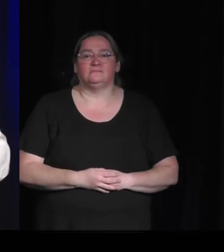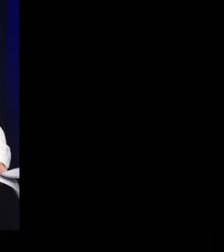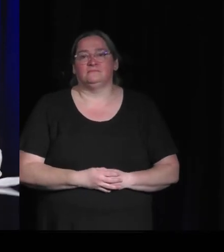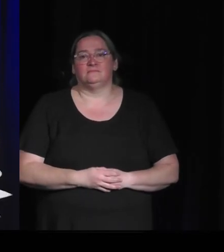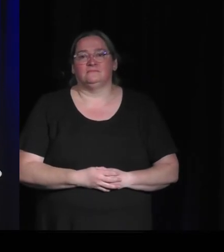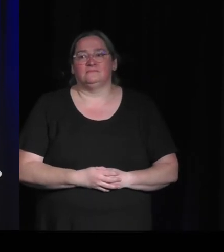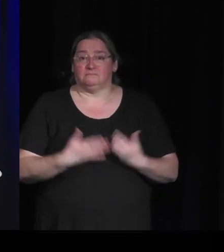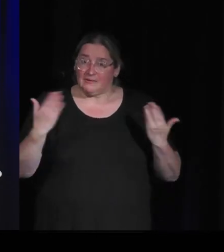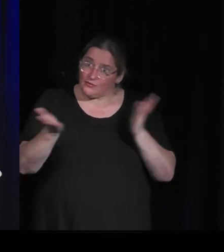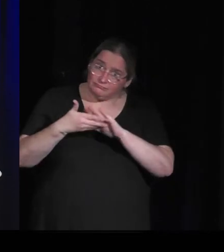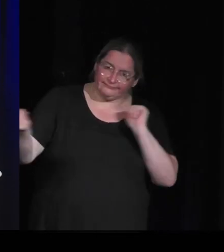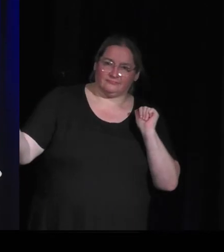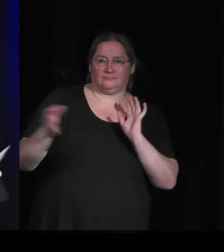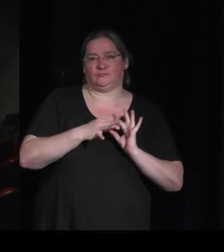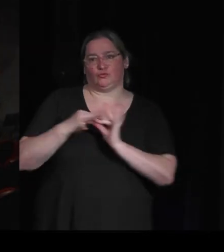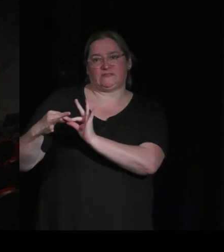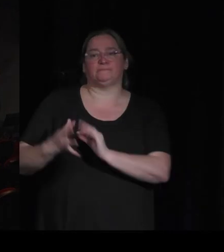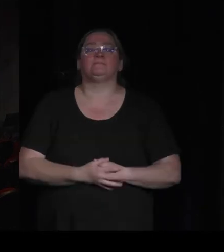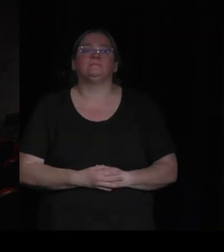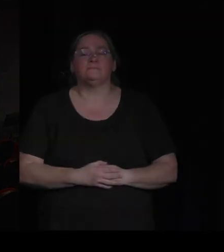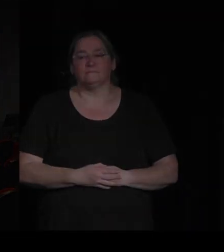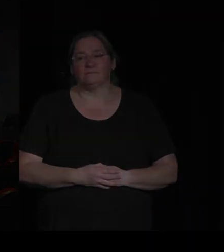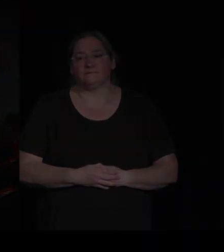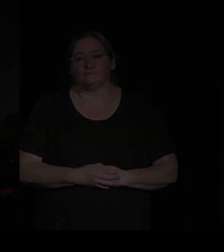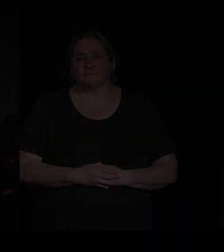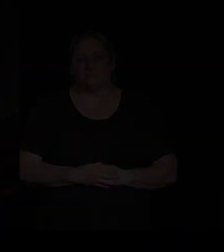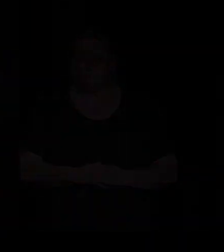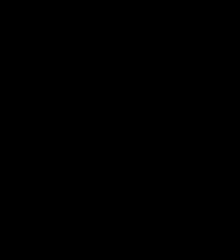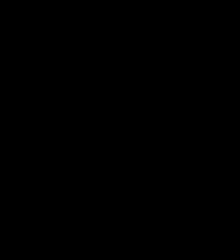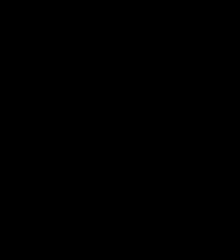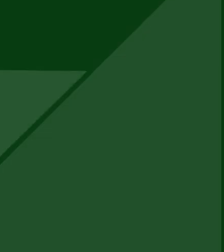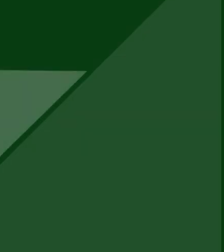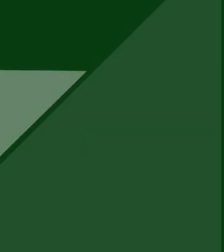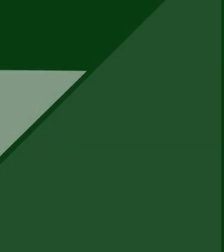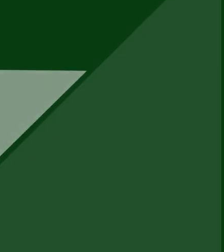la suite. Merci. Applaudissements.